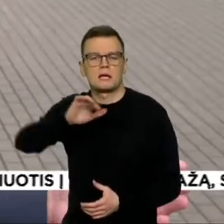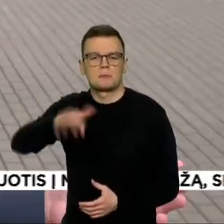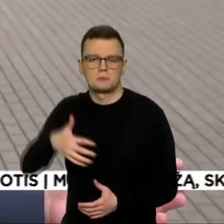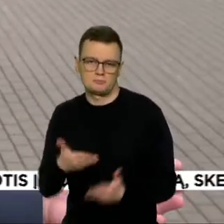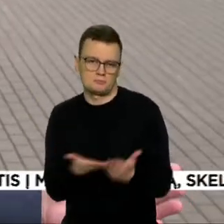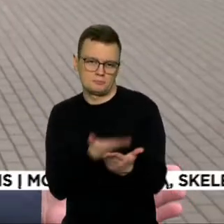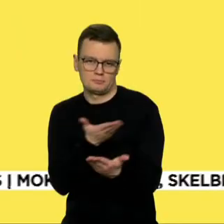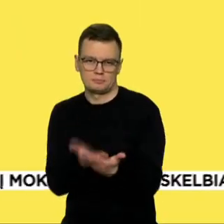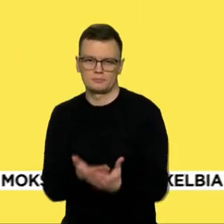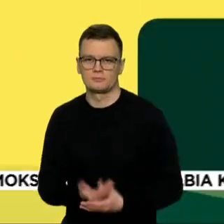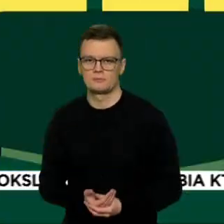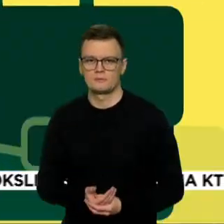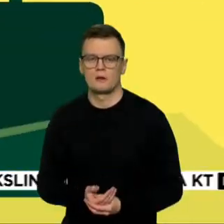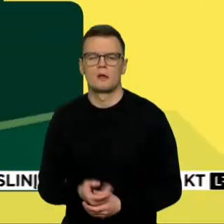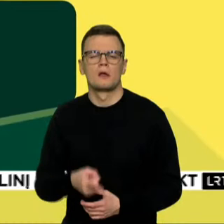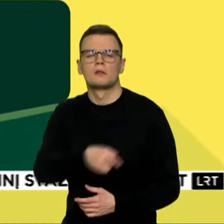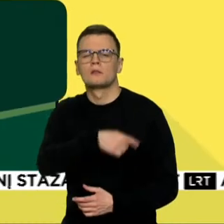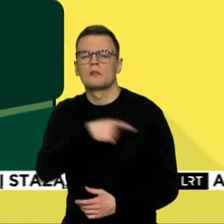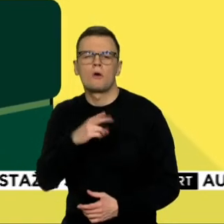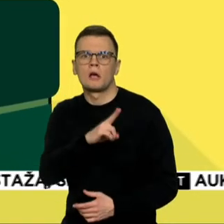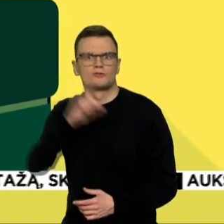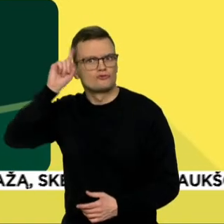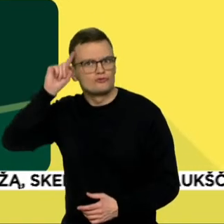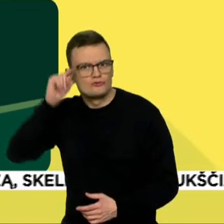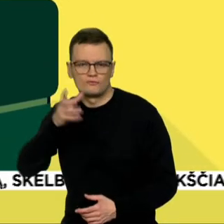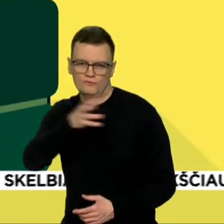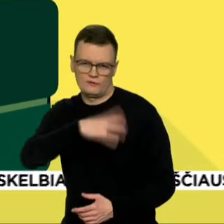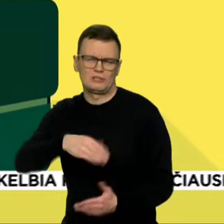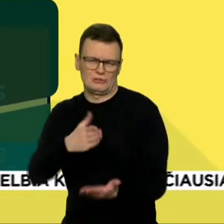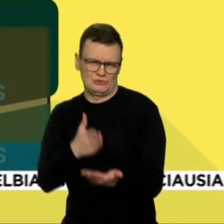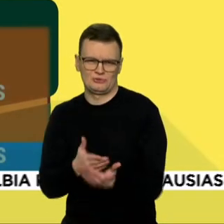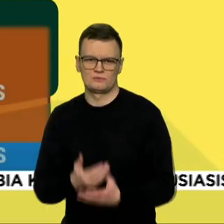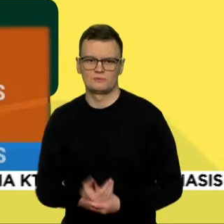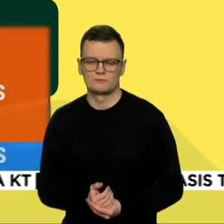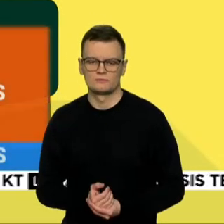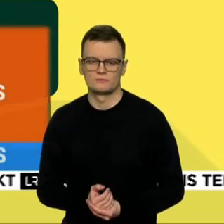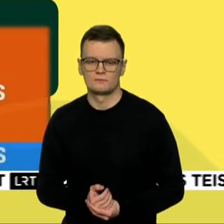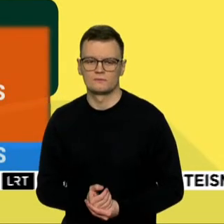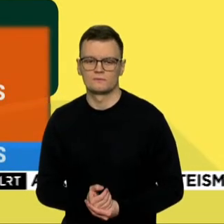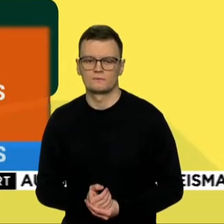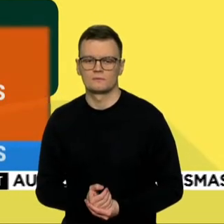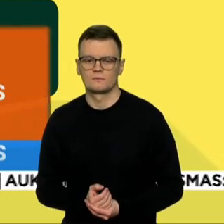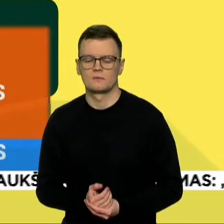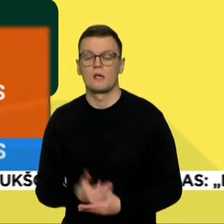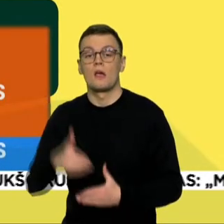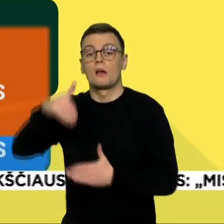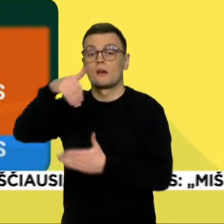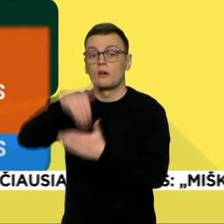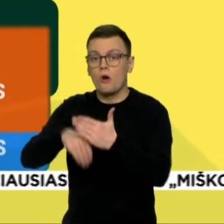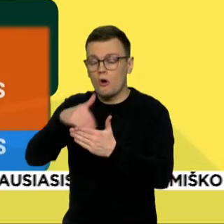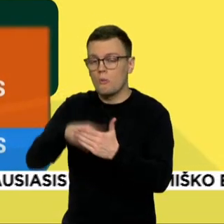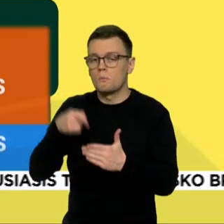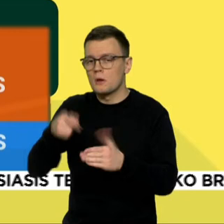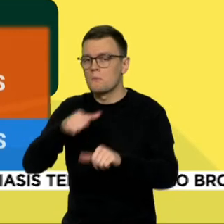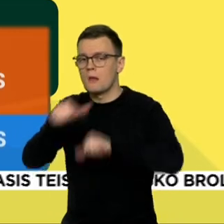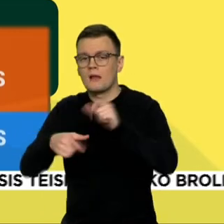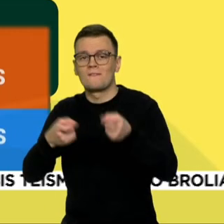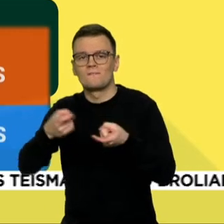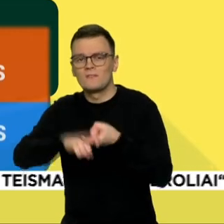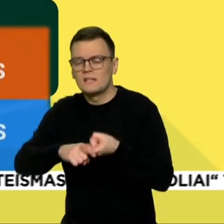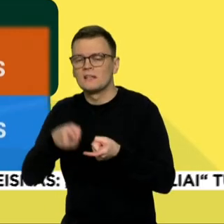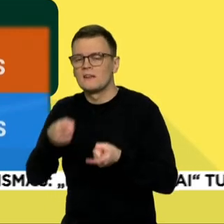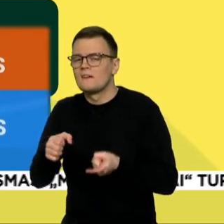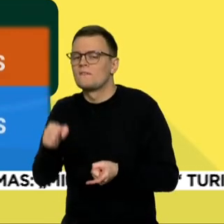sofos trenerijų mes turim daug. Visus kaupimo dalyvius suskirščius pagal amžių sakyta, kad vyriausių jų turto prarasti neįmanoma,